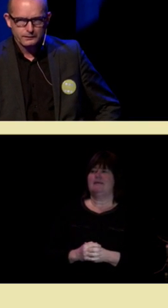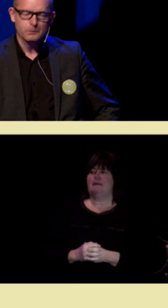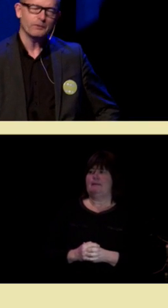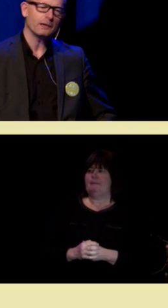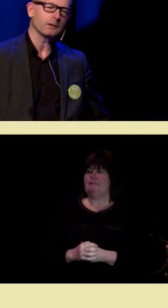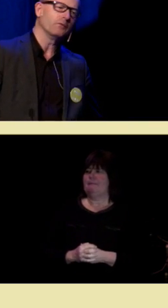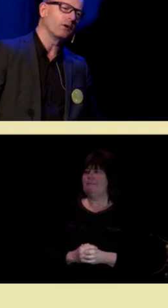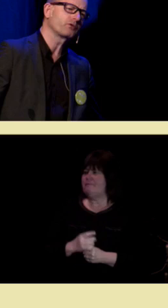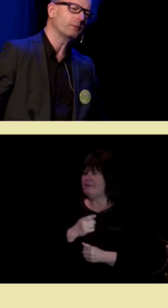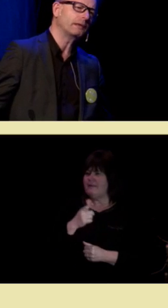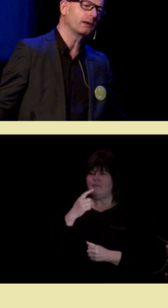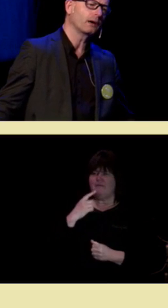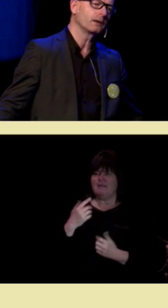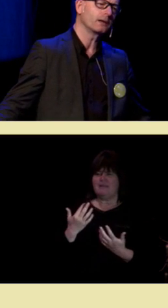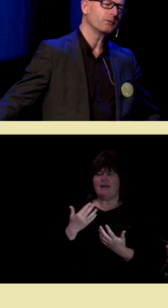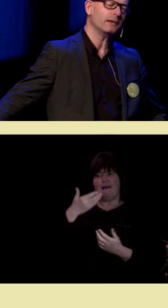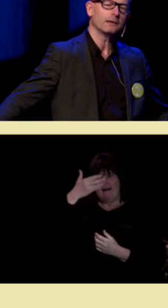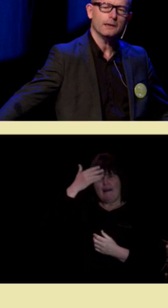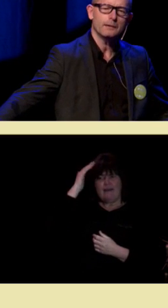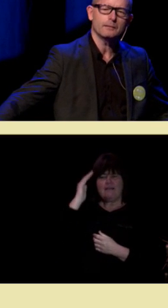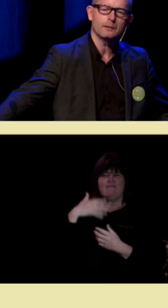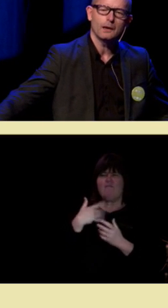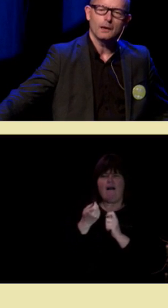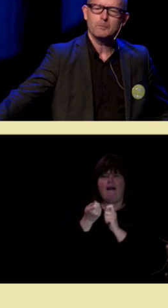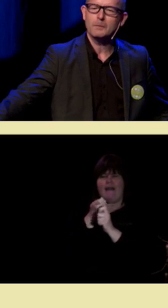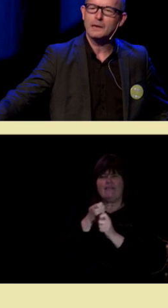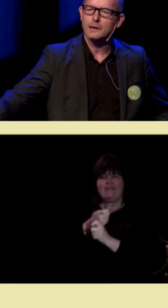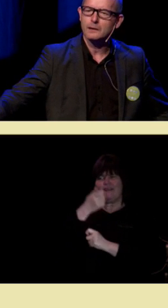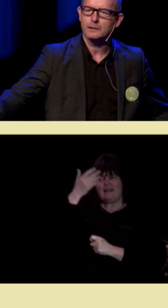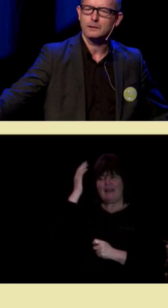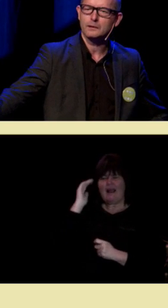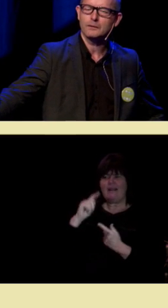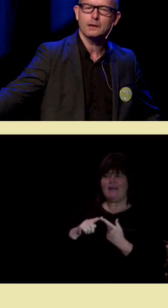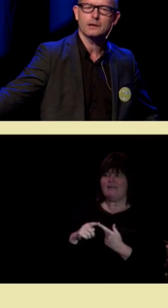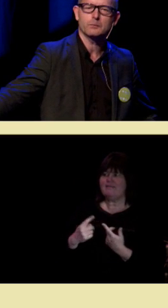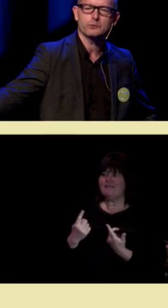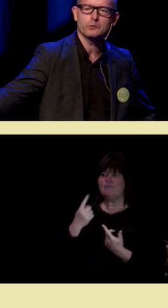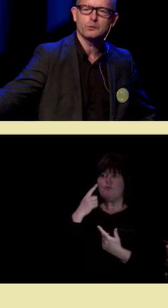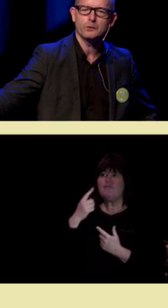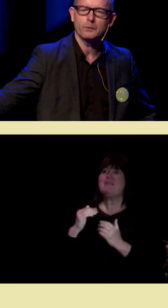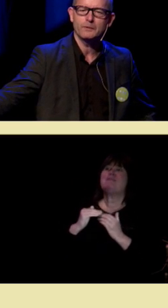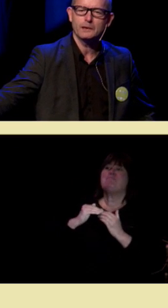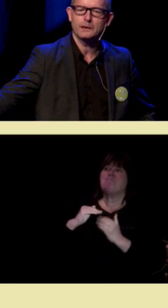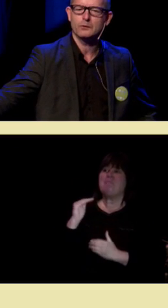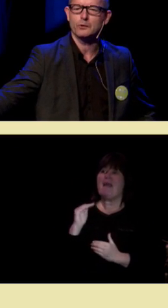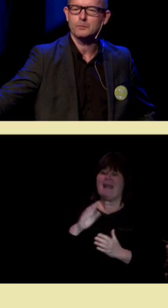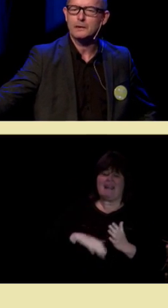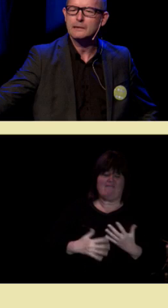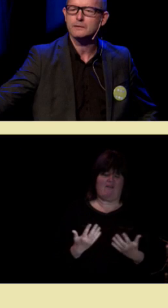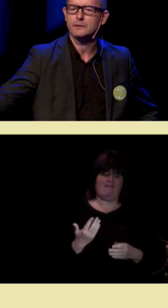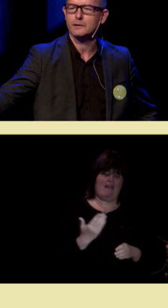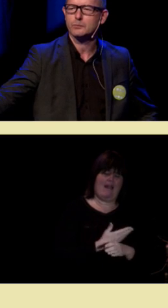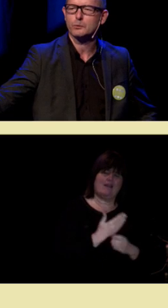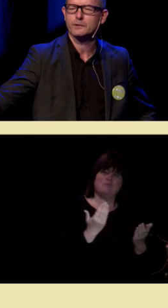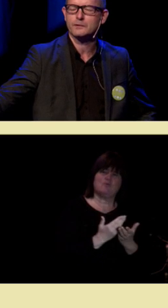Dere må vite litt om hva som endrer hjernen. Dere må vite litt mer enn det vi lærte på skolen om hvilke enorme